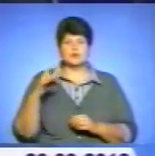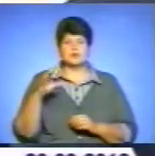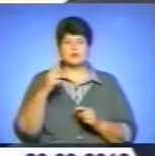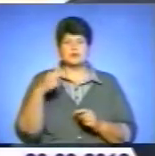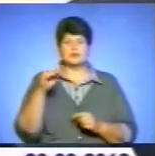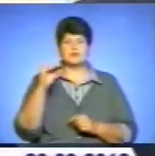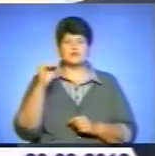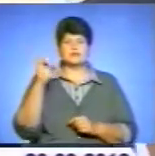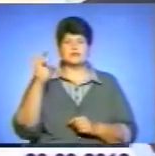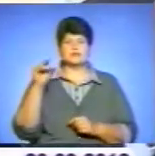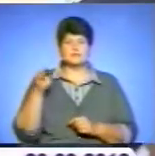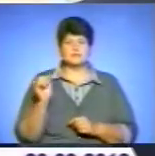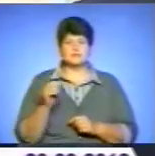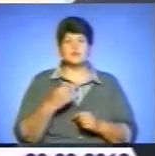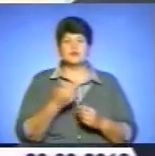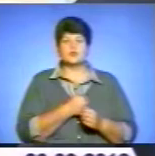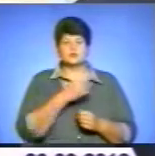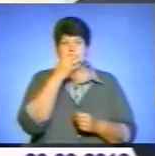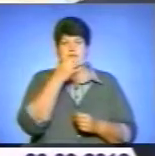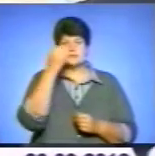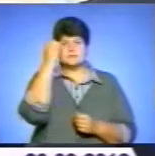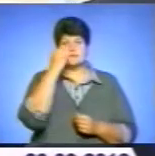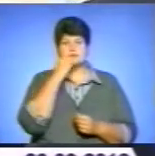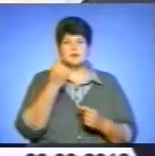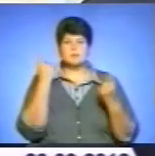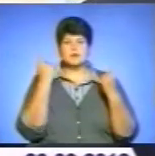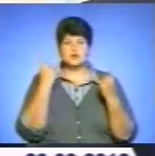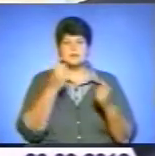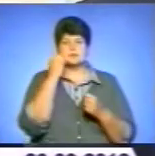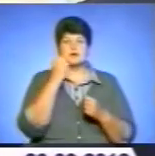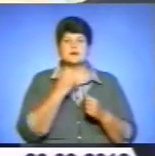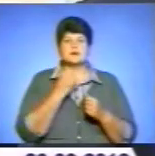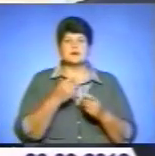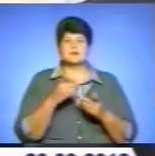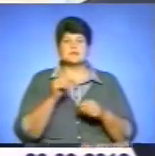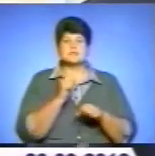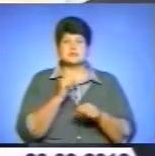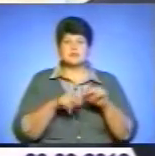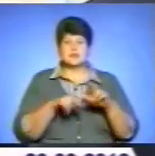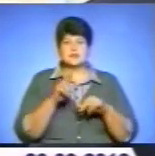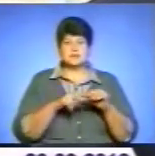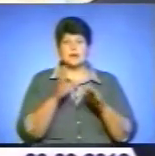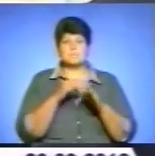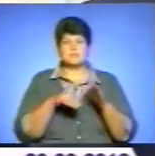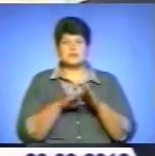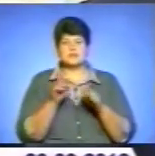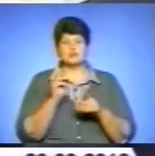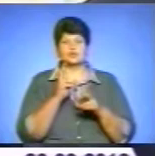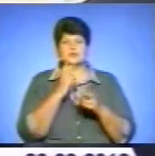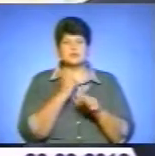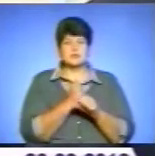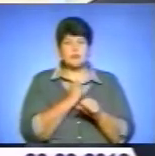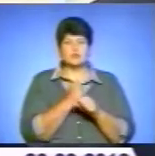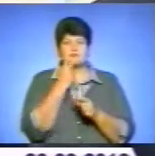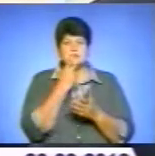Я хочу сказать спасибо большое строителям, подрядчикам, тому що вони тут жили, я думаю, хто тут работав, вони видели, с